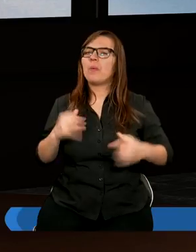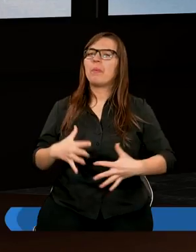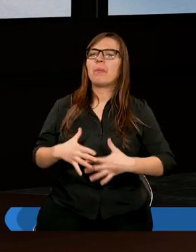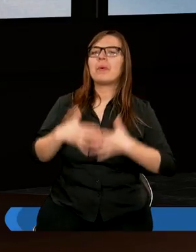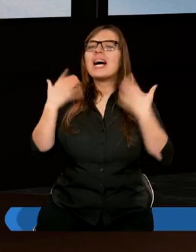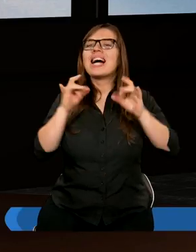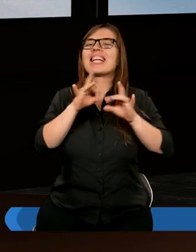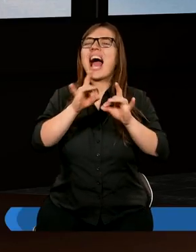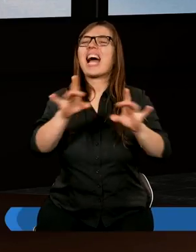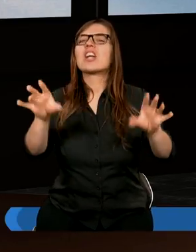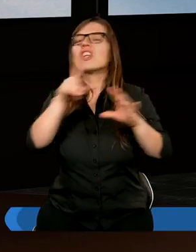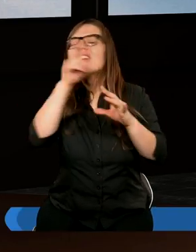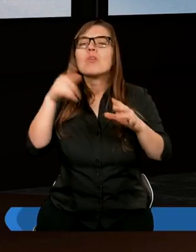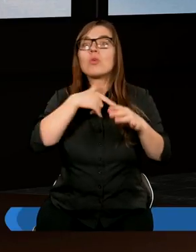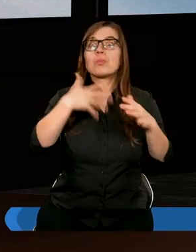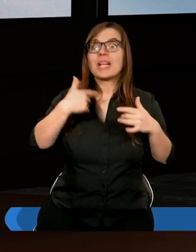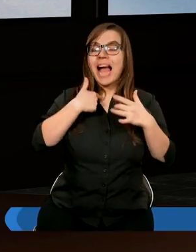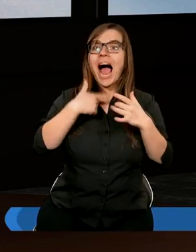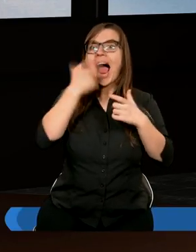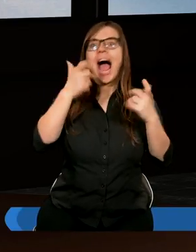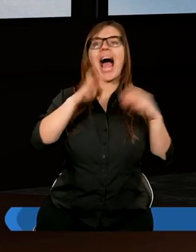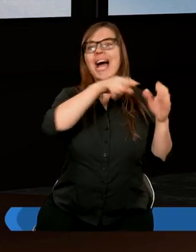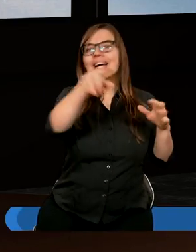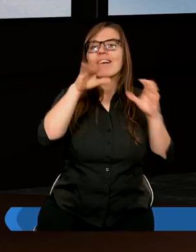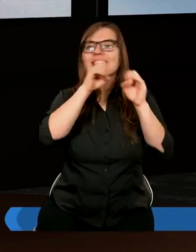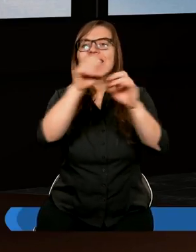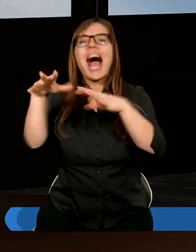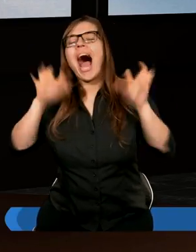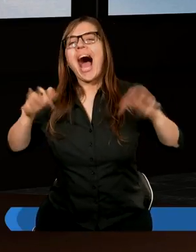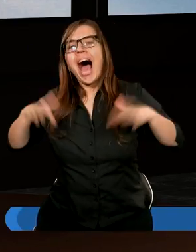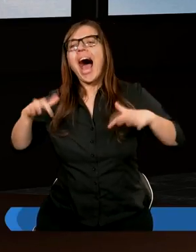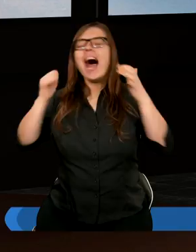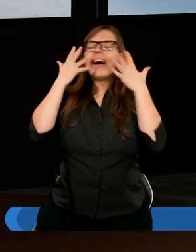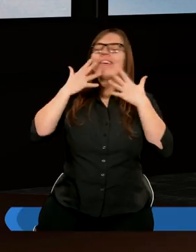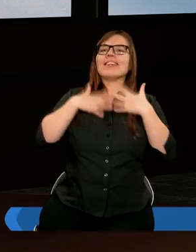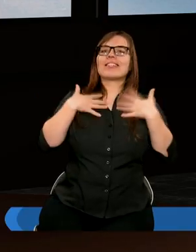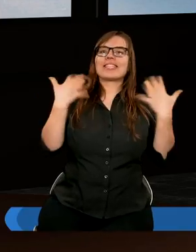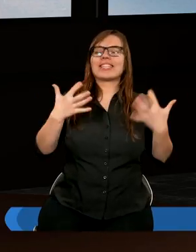była zaraźliwa i śmialiśmy się wszyscy do łez, ale tam